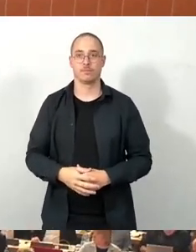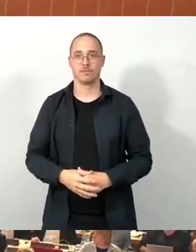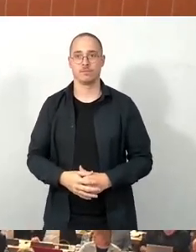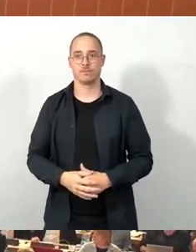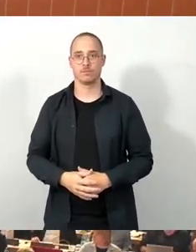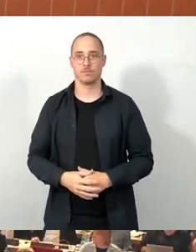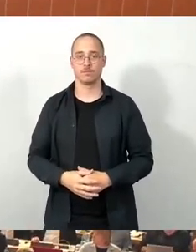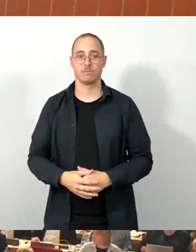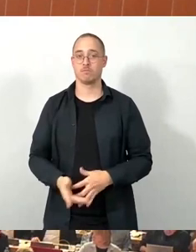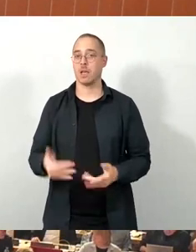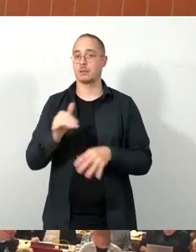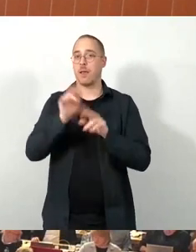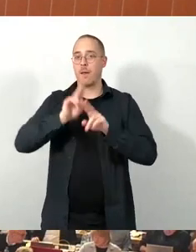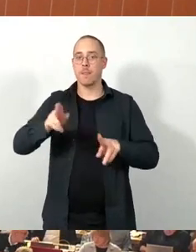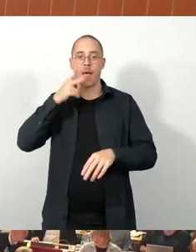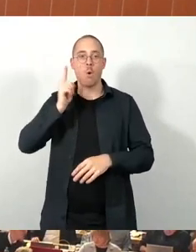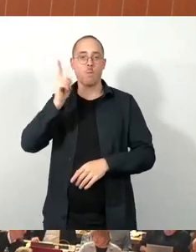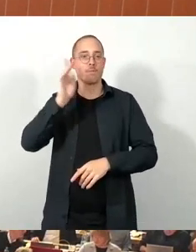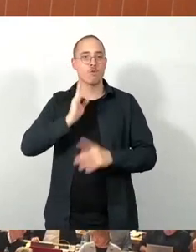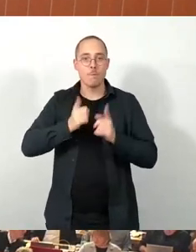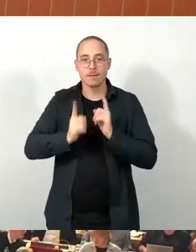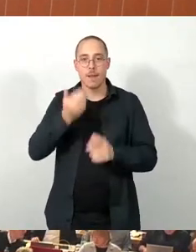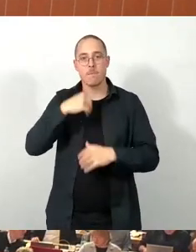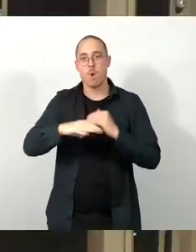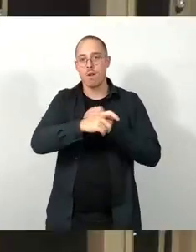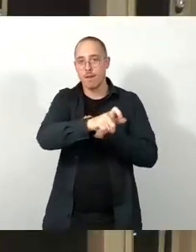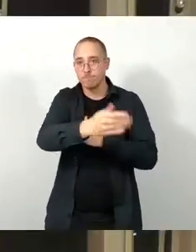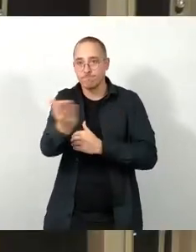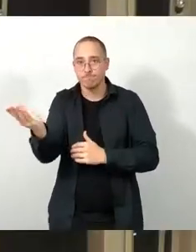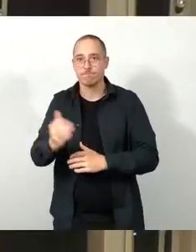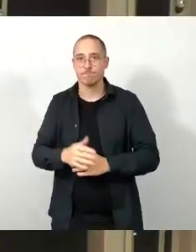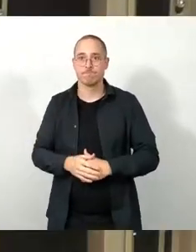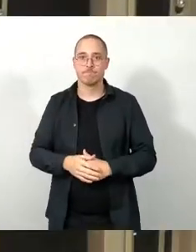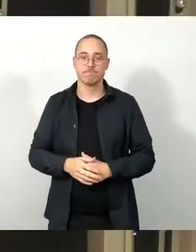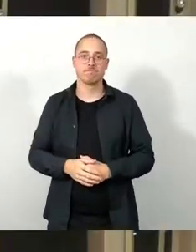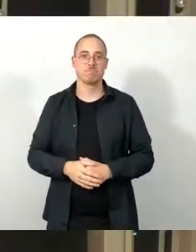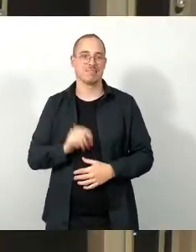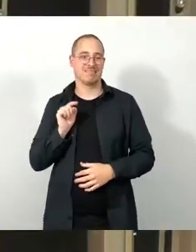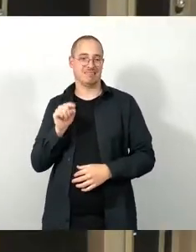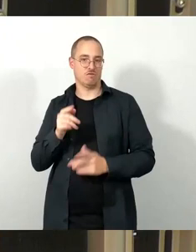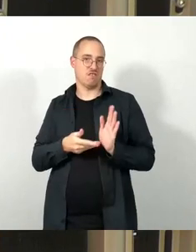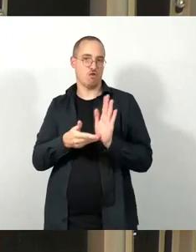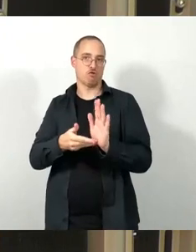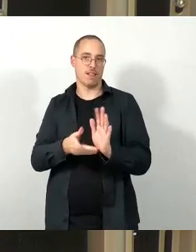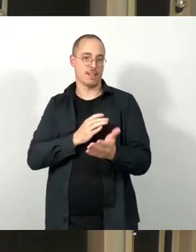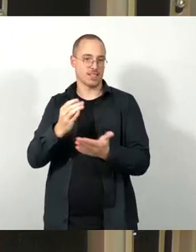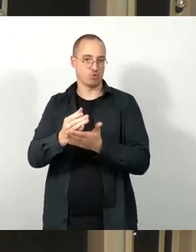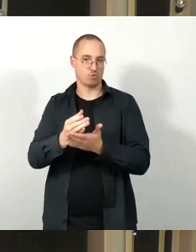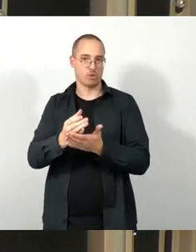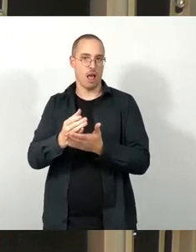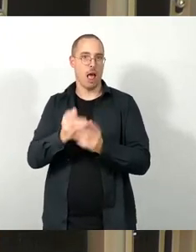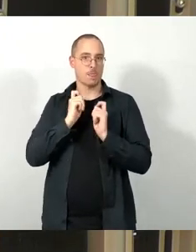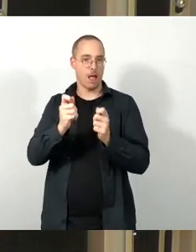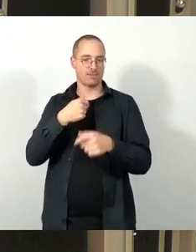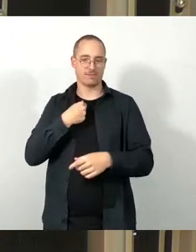Ja, sehr geehrter Herr Oberbürgermeister, liebe Kollegen, ich würde gerne zum gerade vorgestellten CDU-Ersetzungsantrag wiederum einen